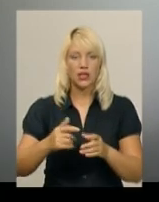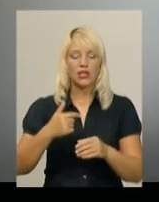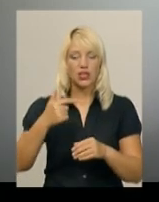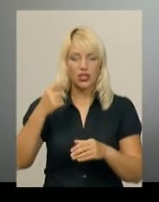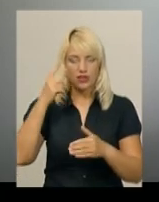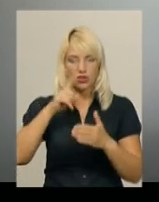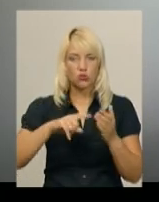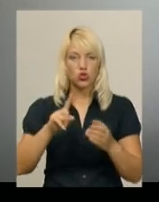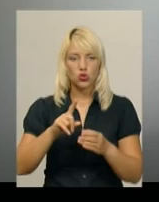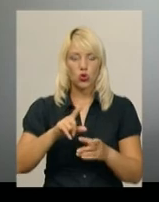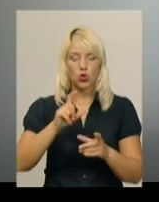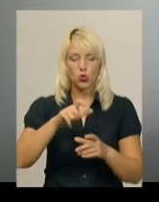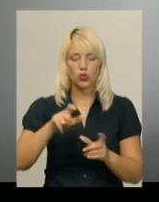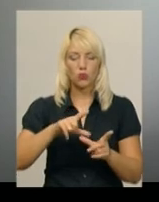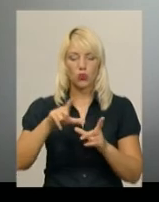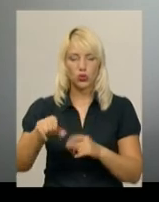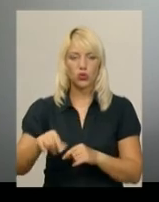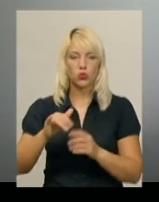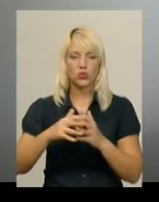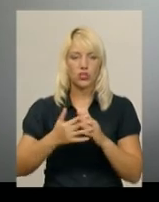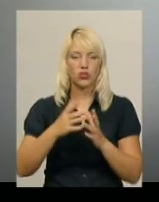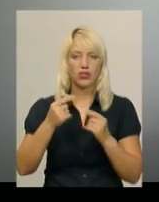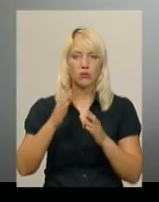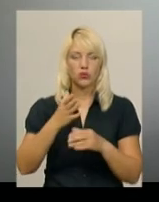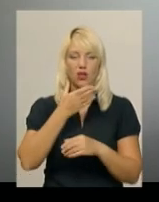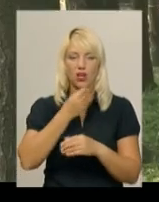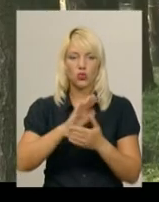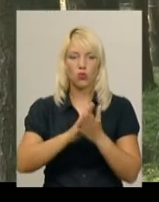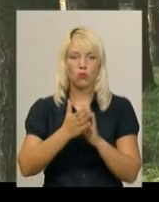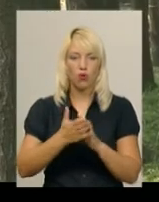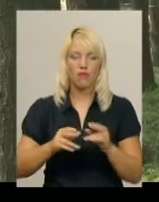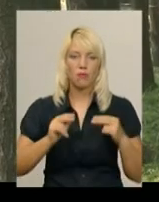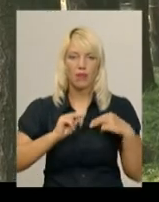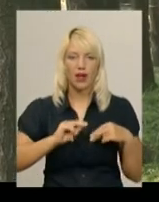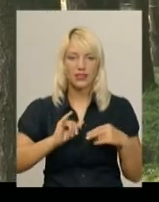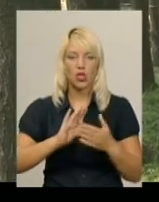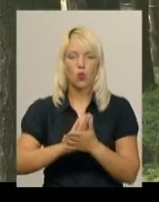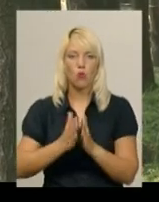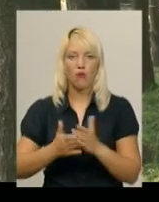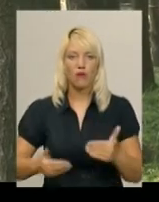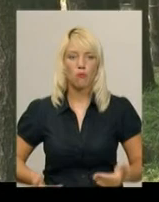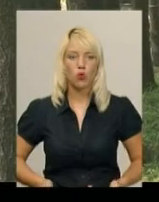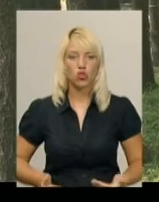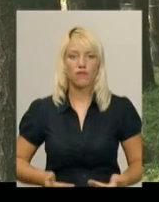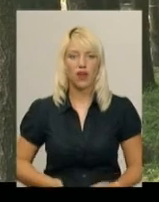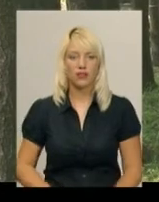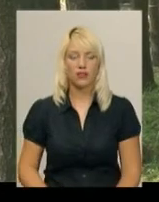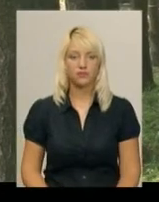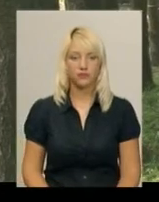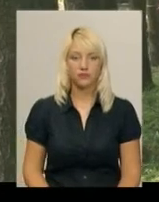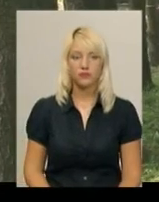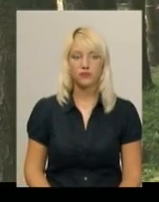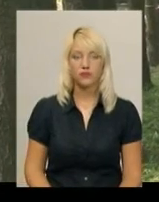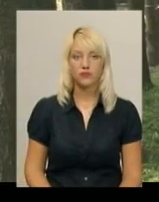в село, де будуть гарні умови праці, умови проживання. Дарина Денисенко, Ярослава Антошевська, Іван Мовчан та